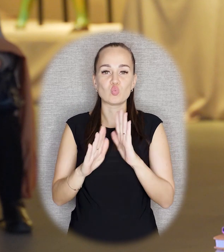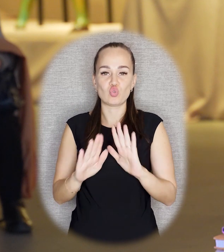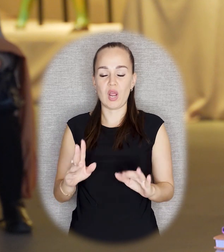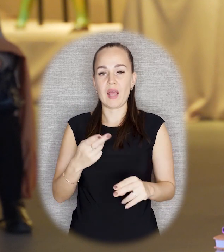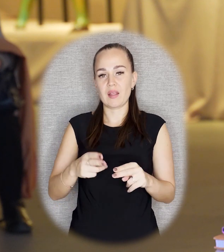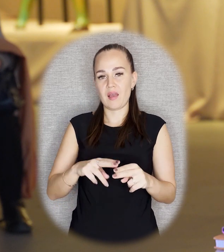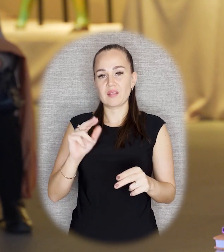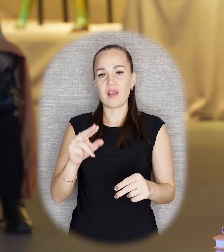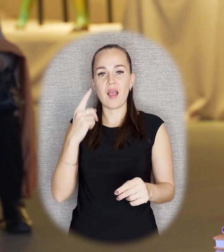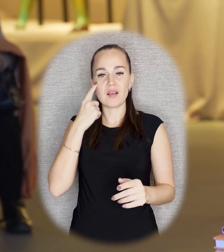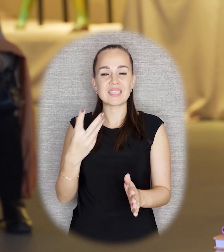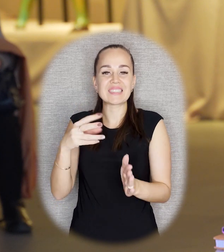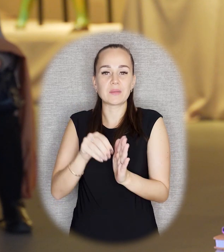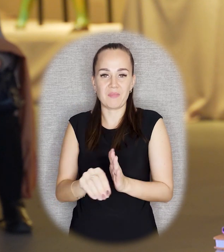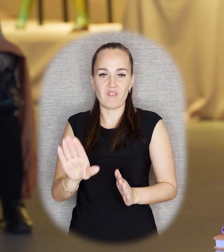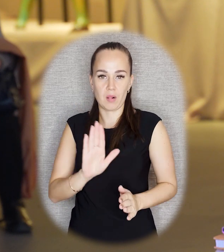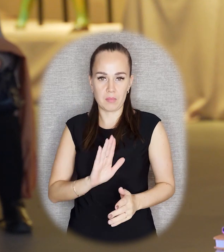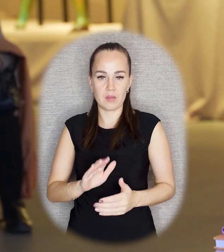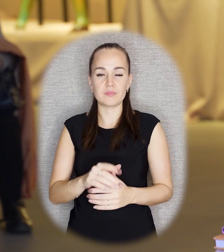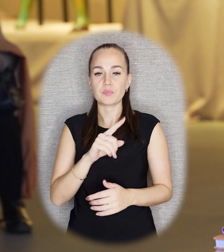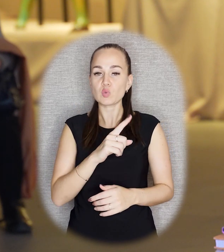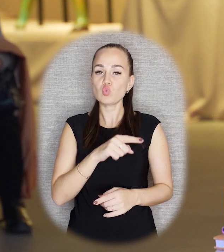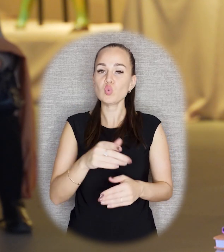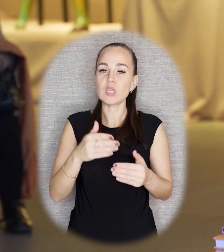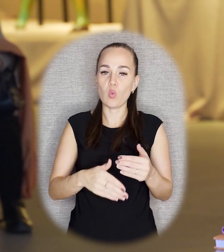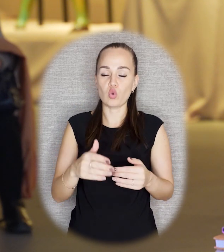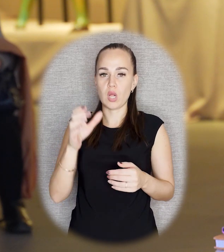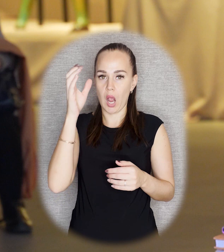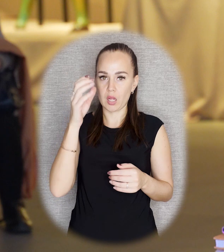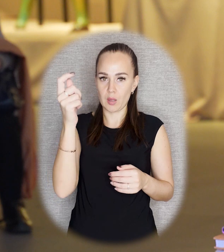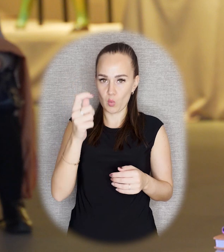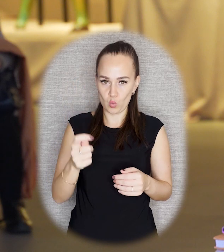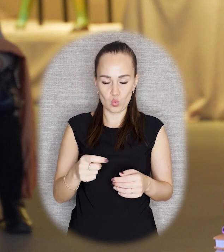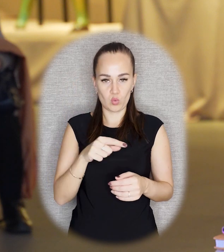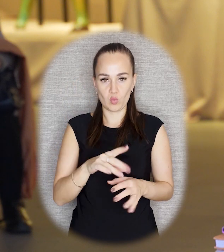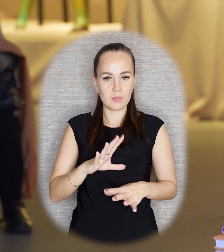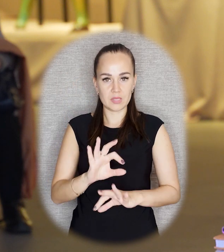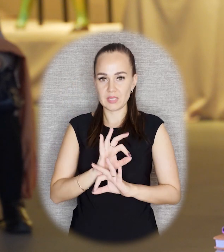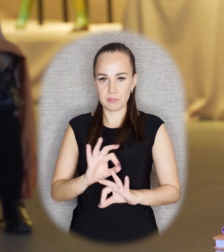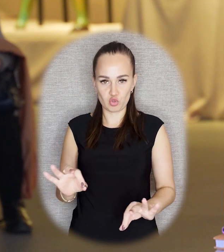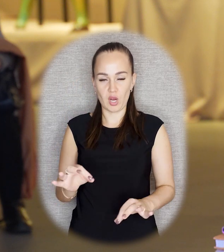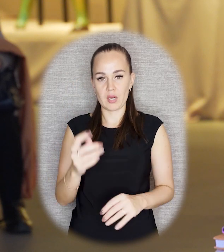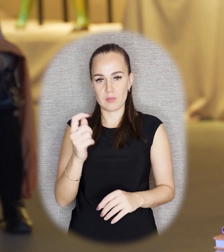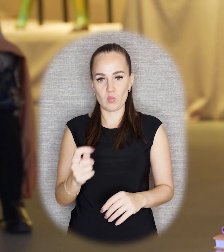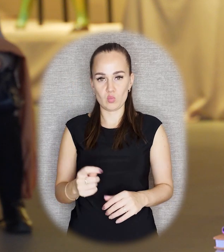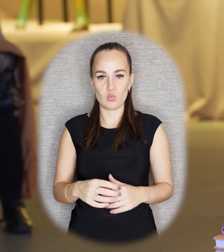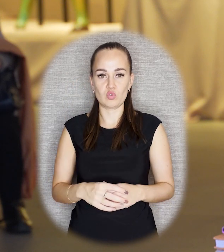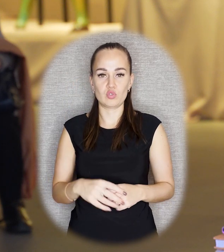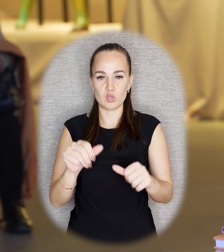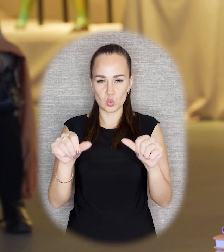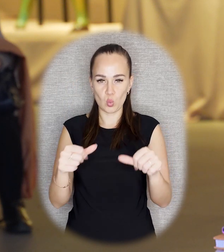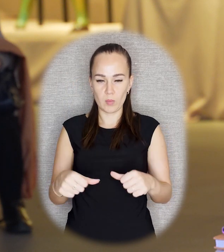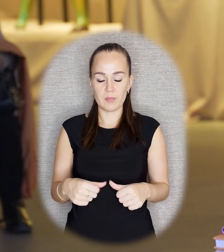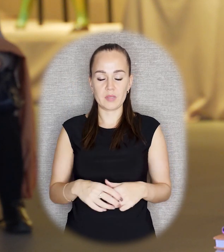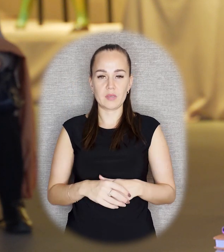с анатомией он справился прекрасно. Он окончил Академию художеств и, в общем-то, до революции получал